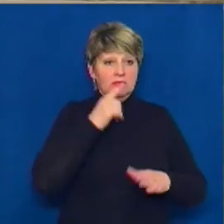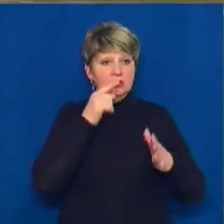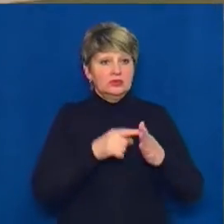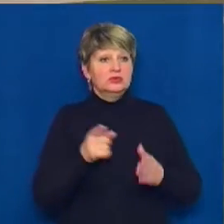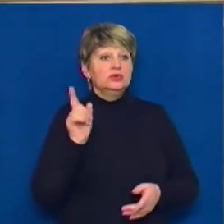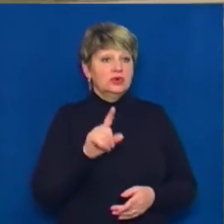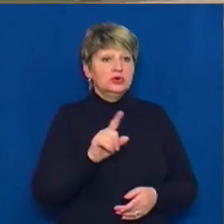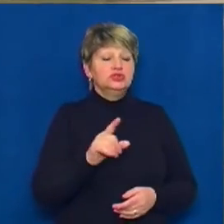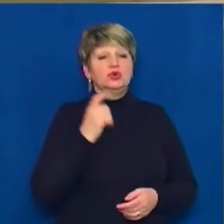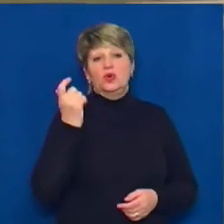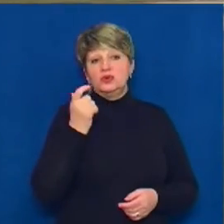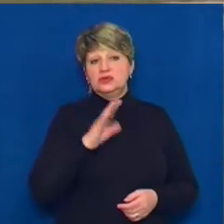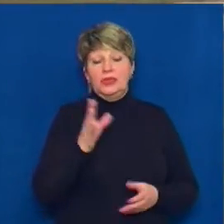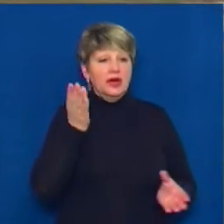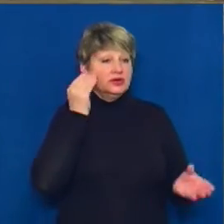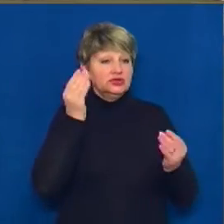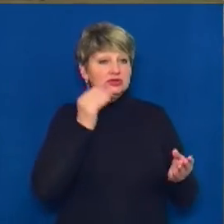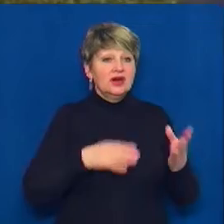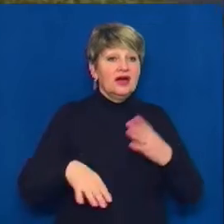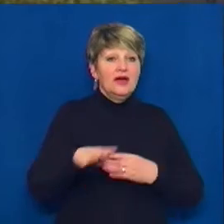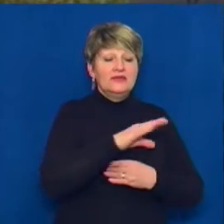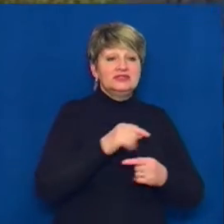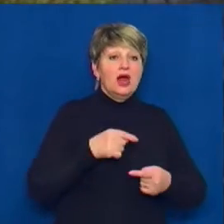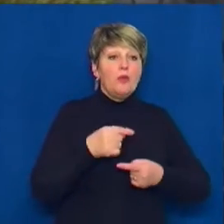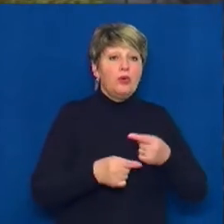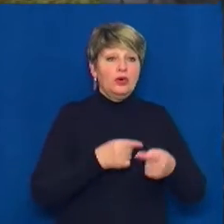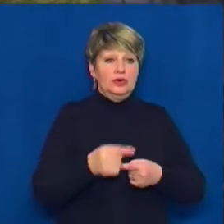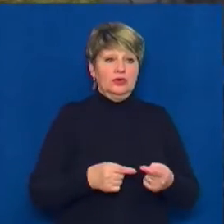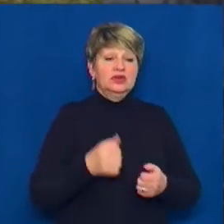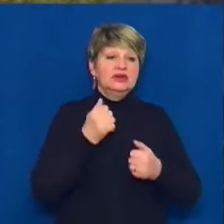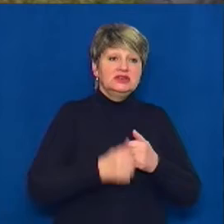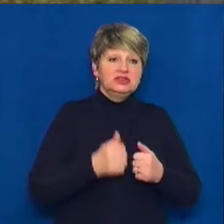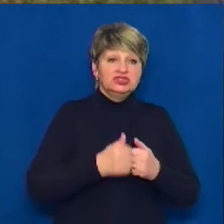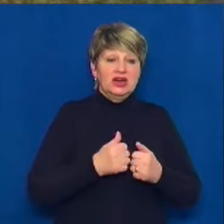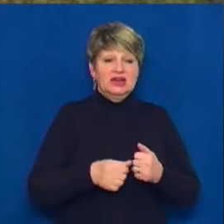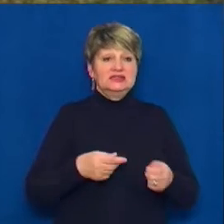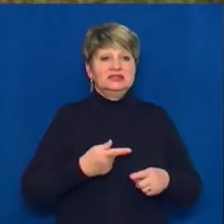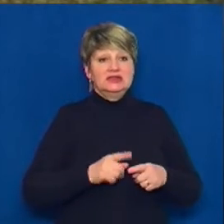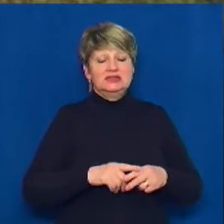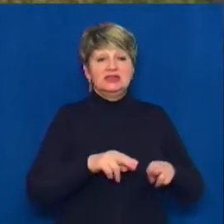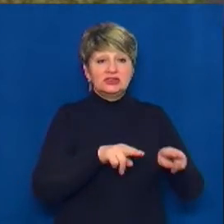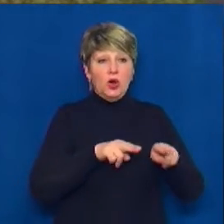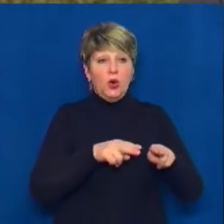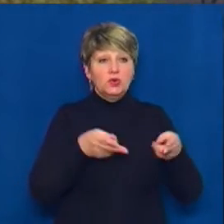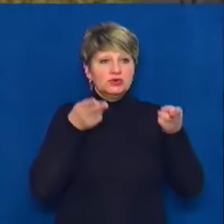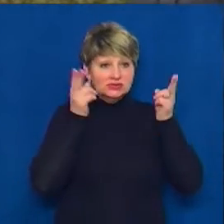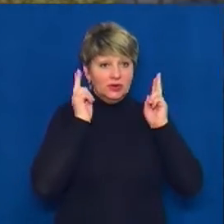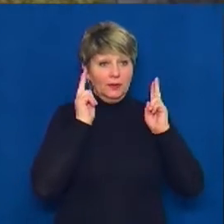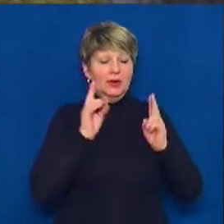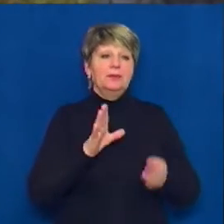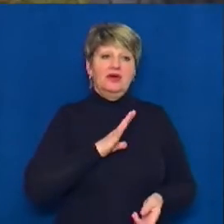що власники не враховують усіх нюансів породи. Часто це з мисливськими собаками таке буває, що